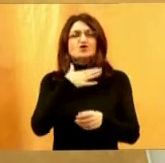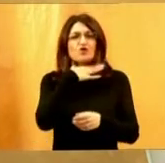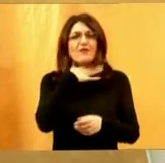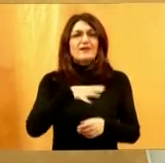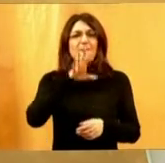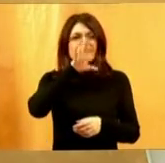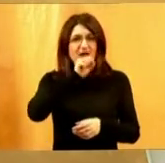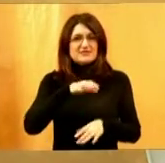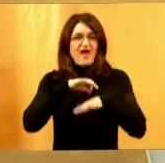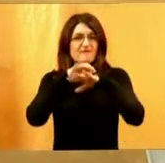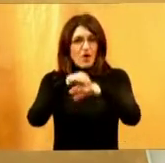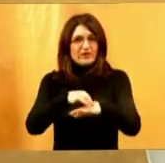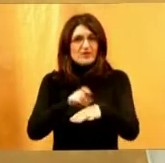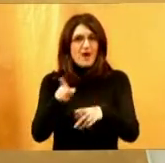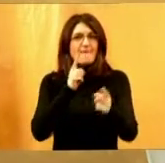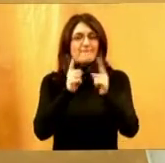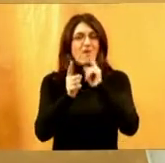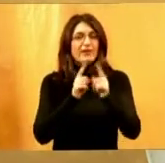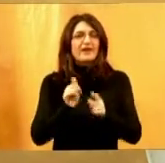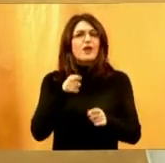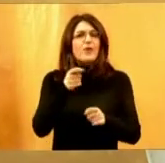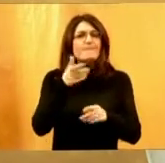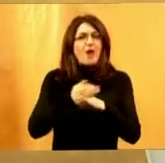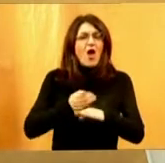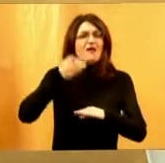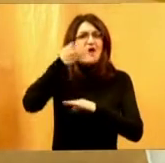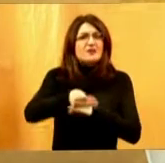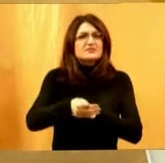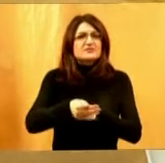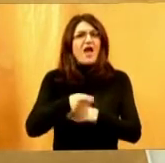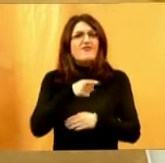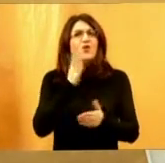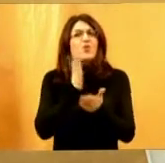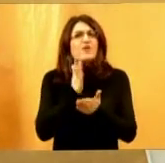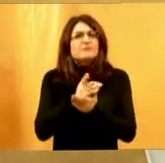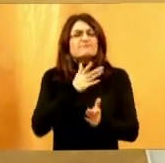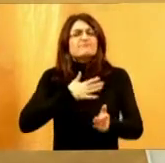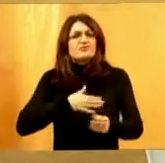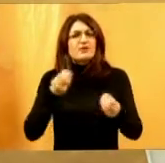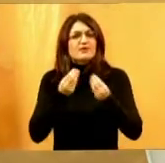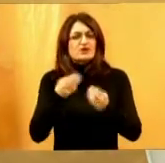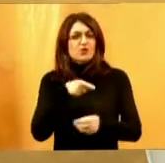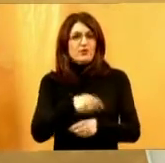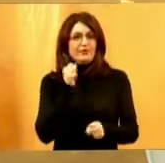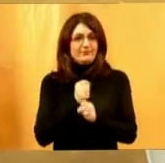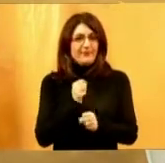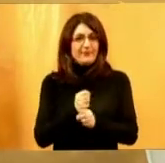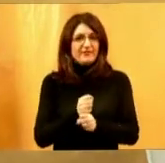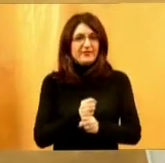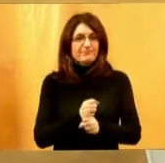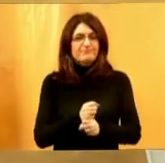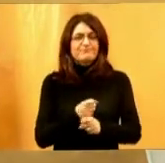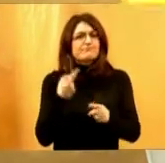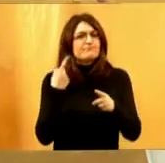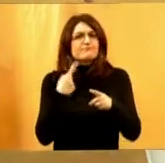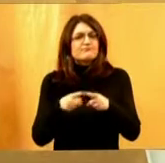mobilitete? Ili je to malo kasnije, ali vi ste isto uvijek željeli nešto na tom području napraviti? Zašto